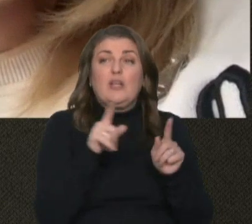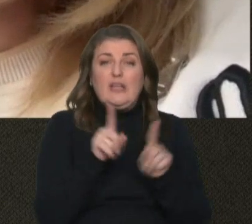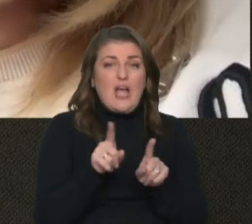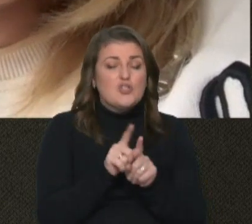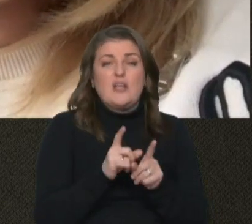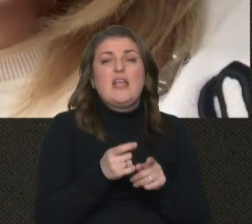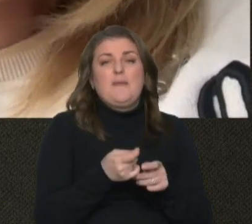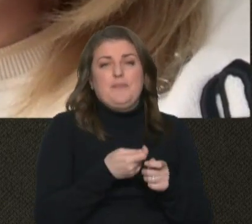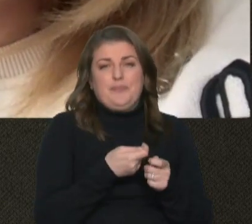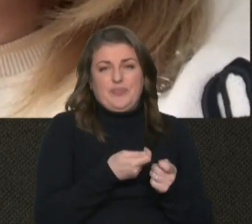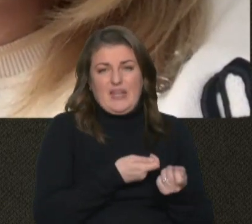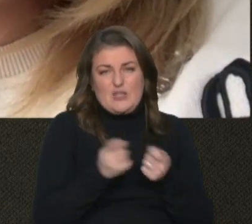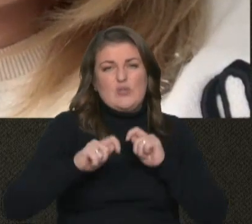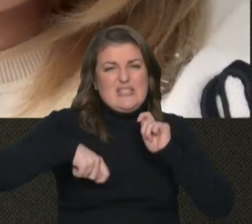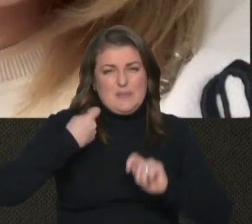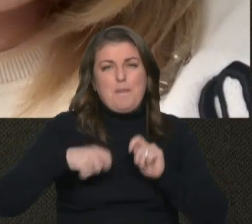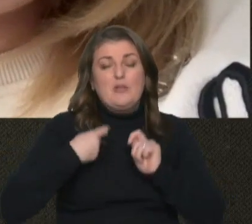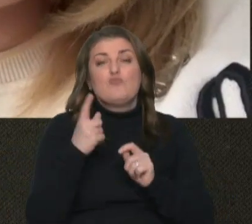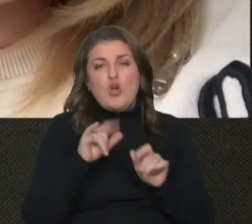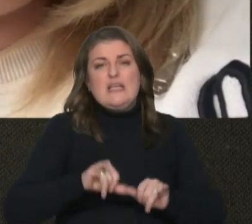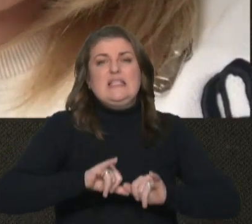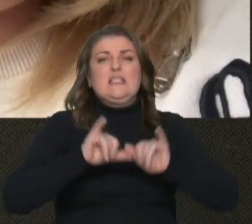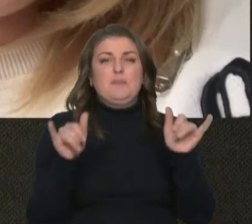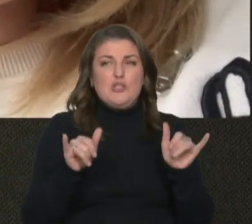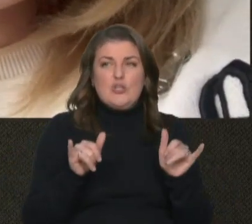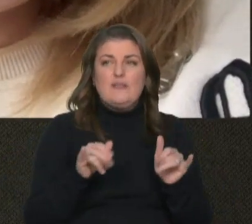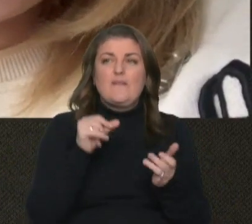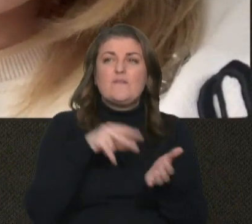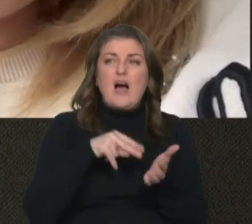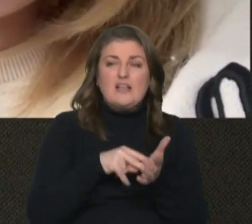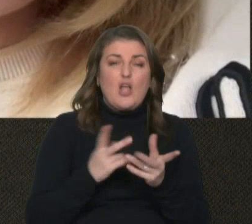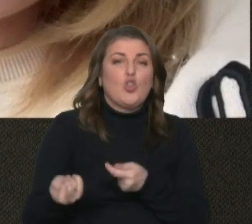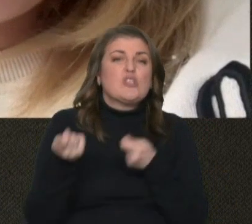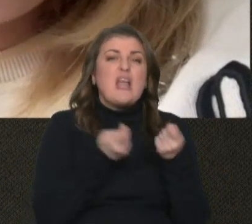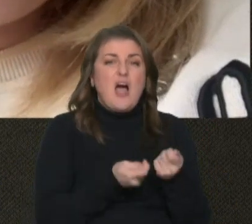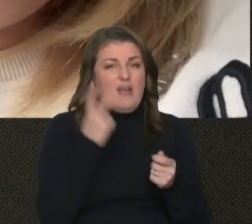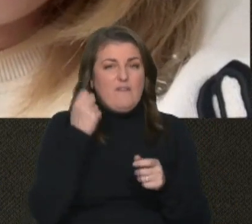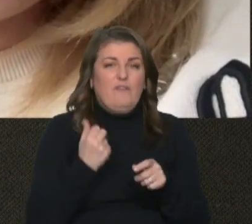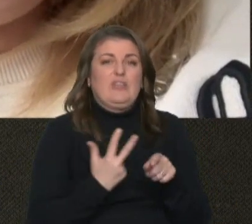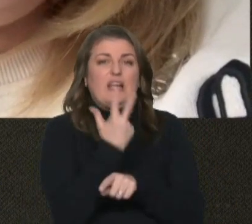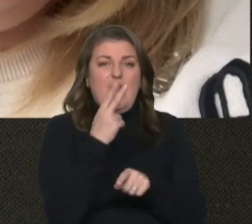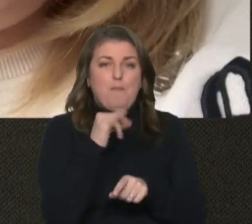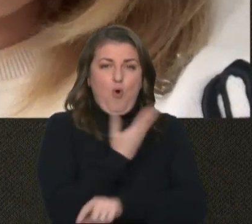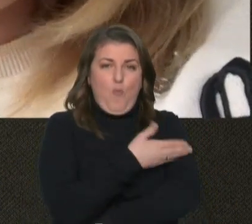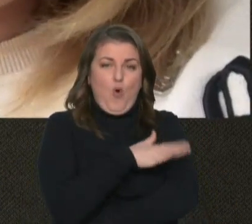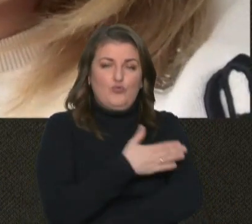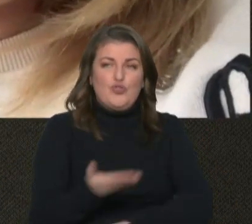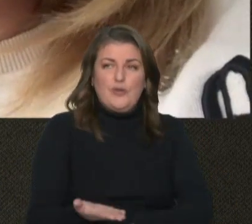несуть збитки, тому що збільшилась вартість доставки майже три рази по Польщі.